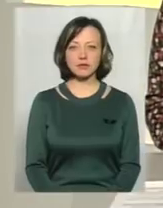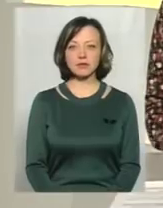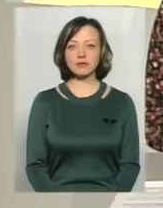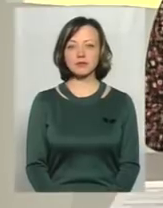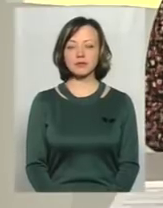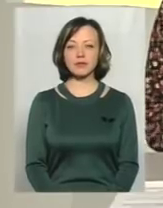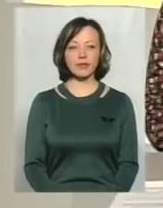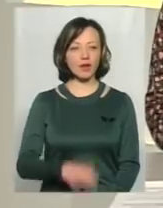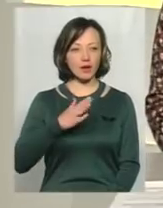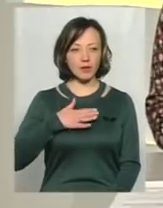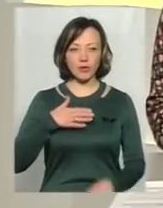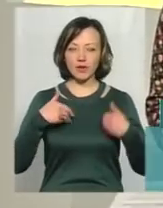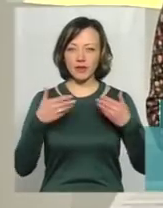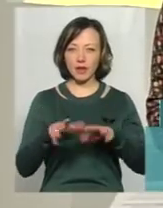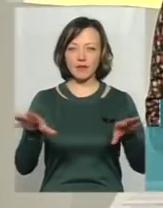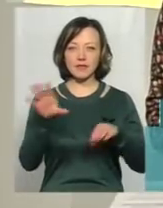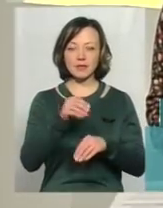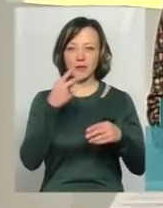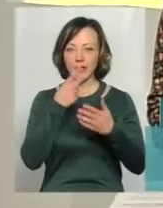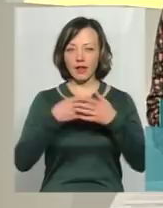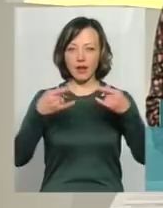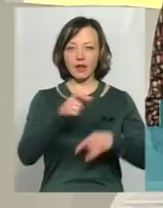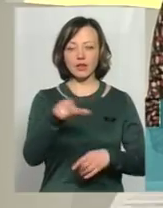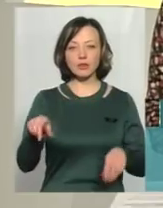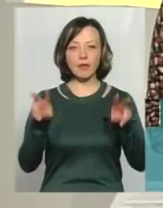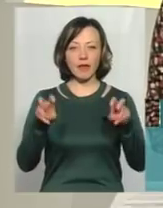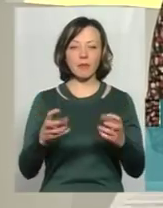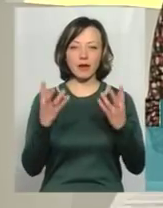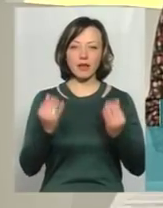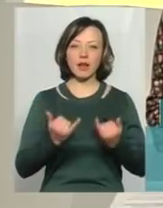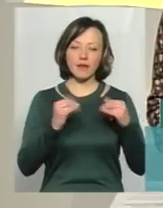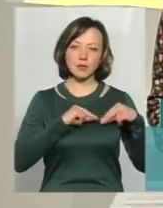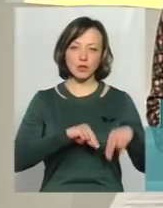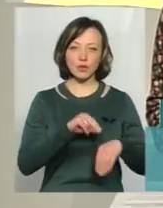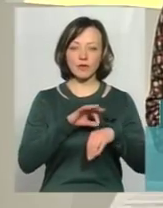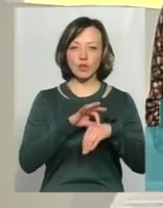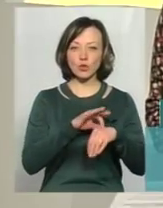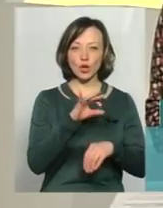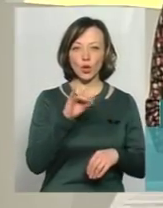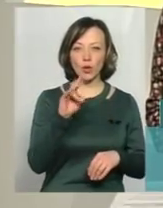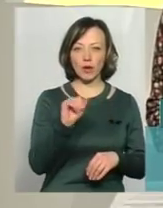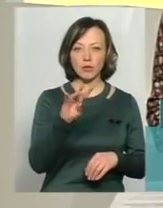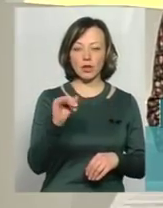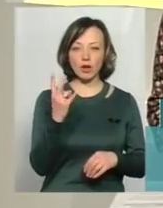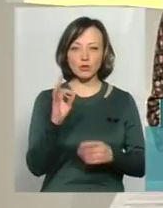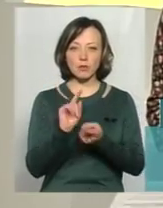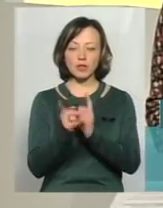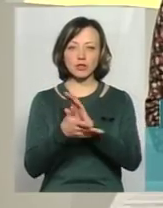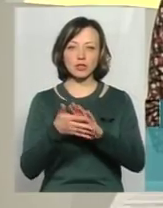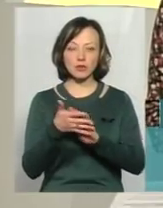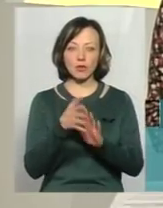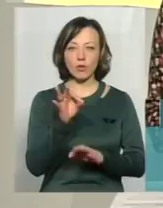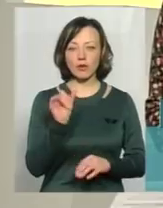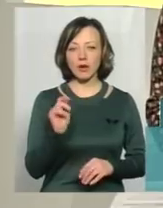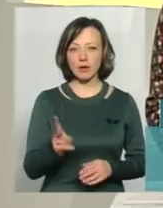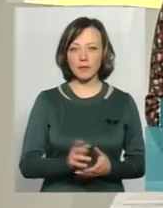Мої вітання усім телеглядачам Поділля Центр. В ефірі тема дня. Сьогодні для вас у студії працює ведучий юномітражко, переклад на мову